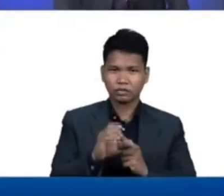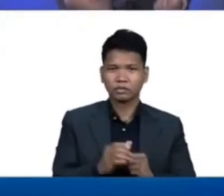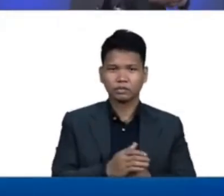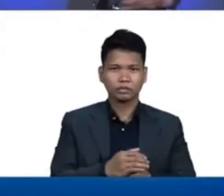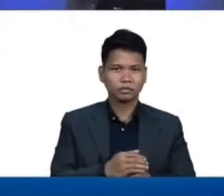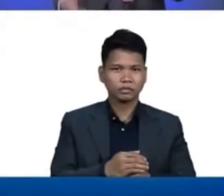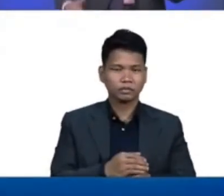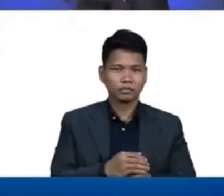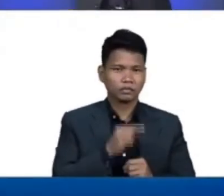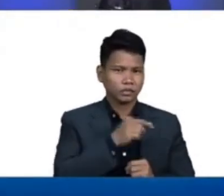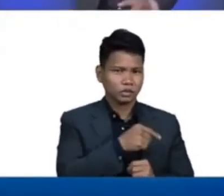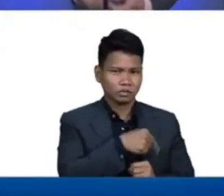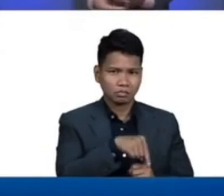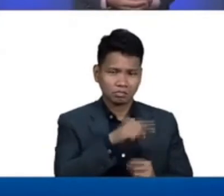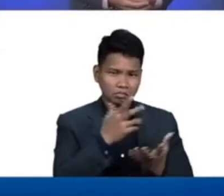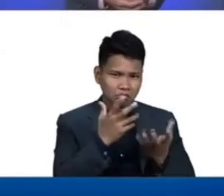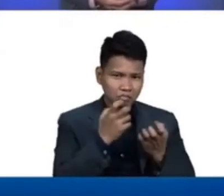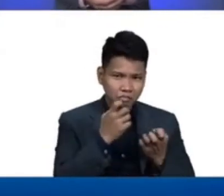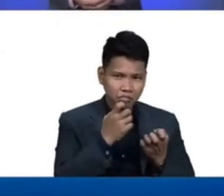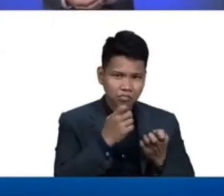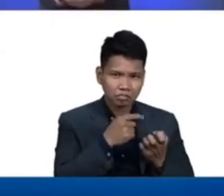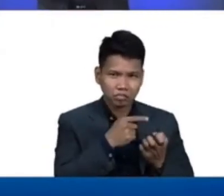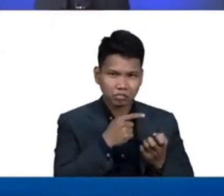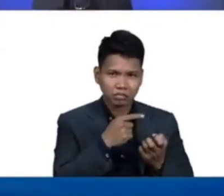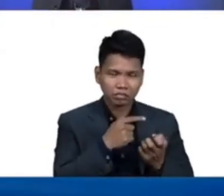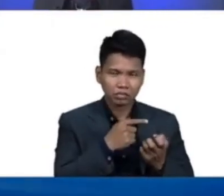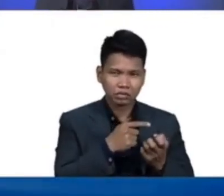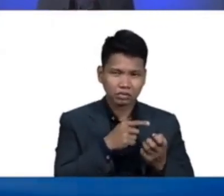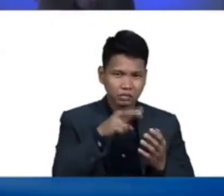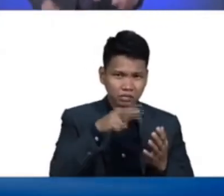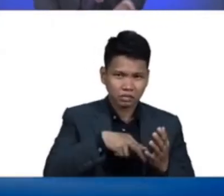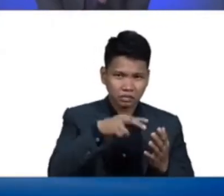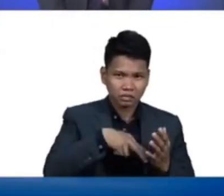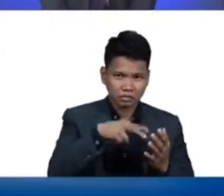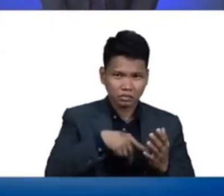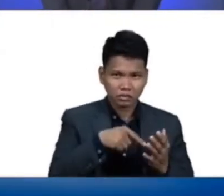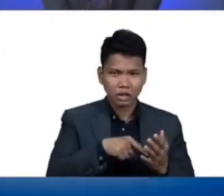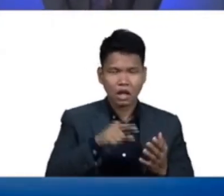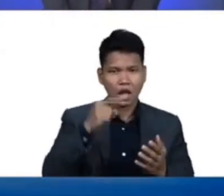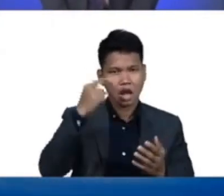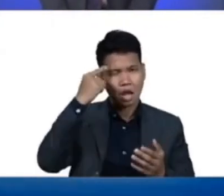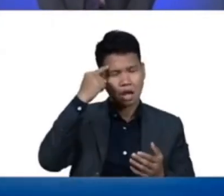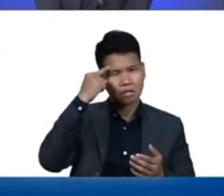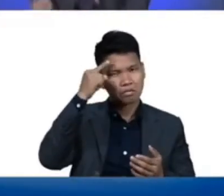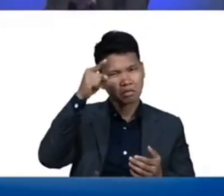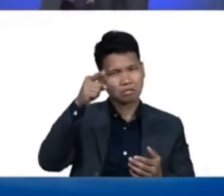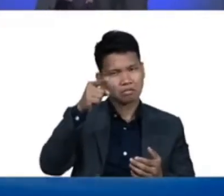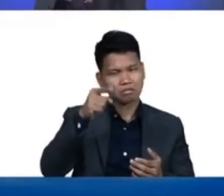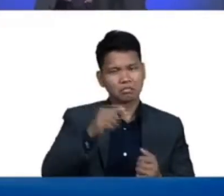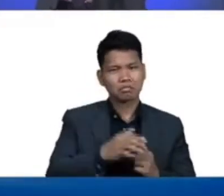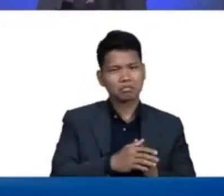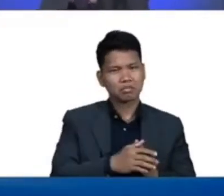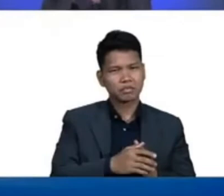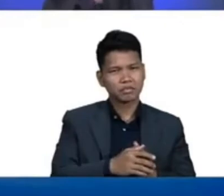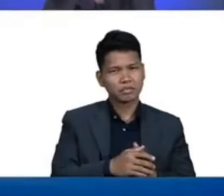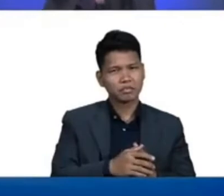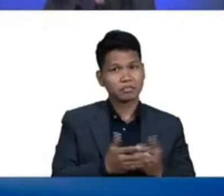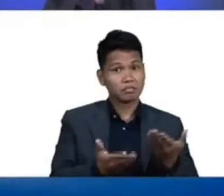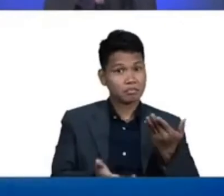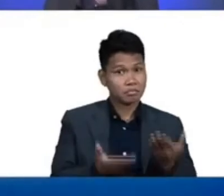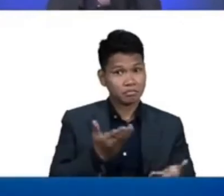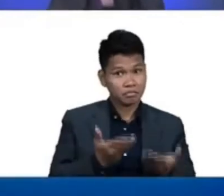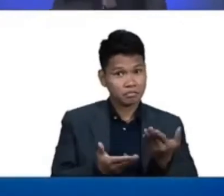habang siya nagbabasa ng mga propaganda ng communism dumating po yung punto nang sabi niya probably